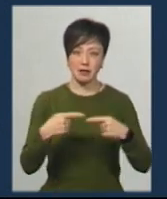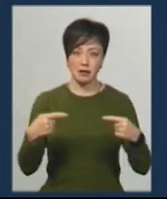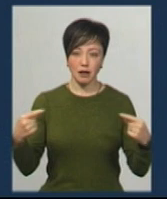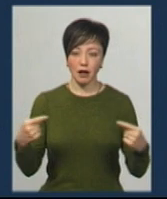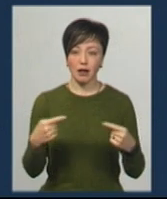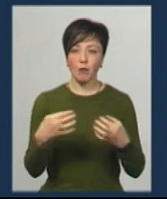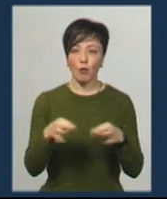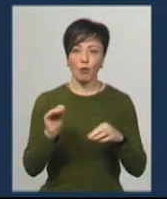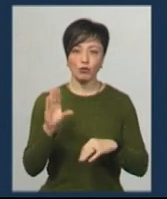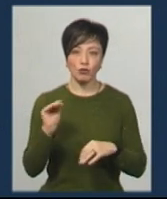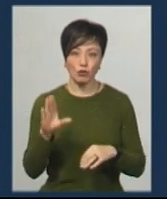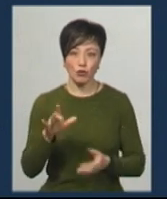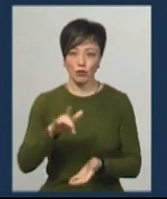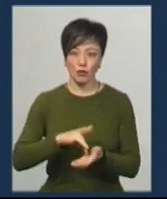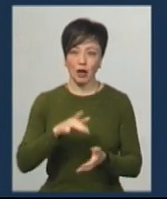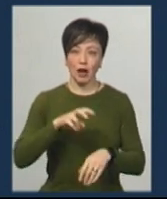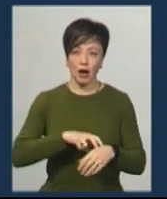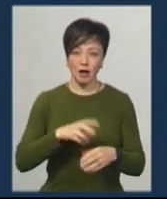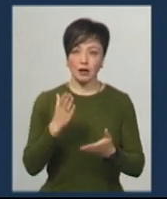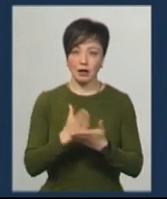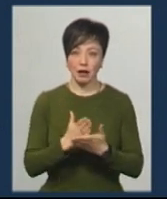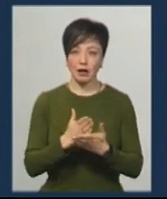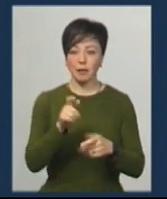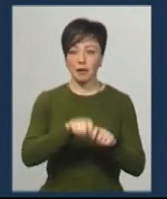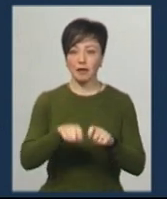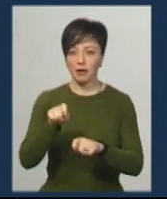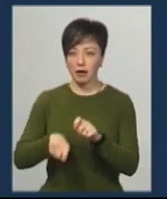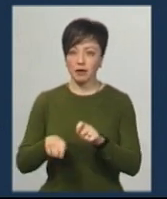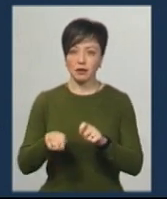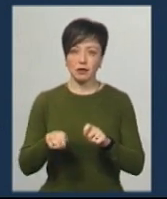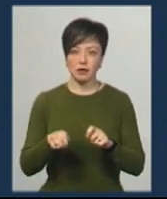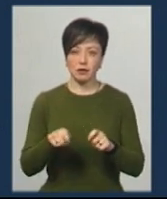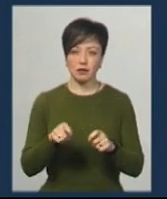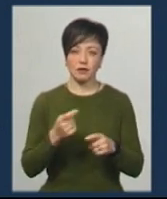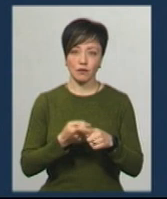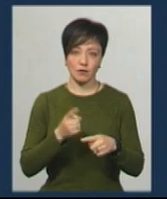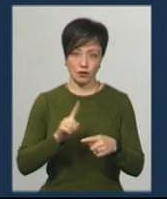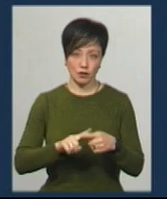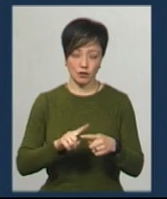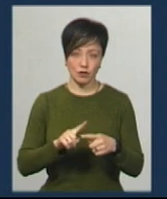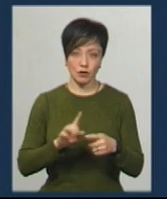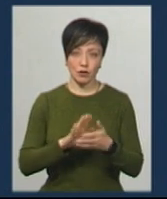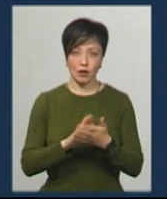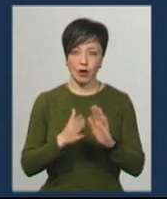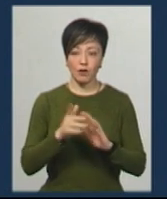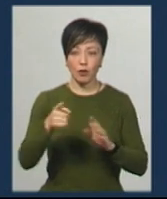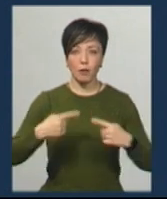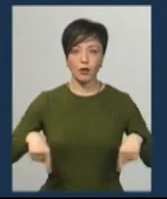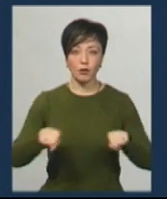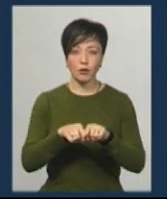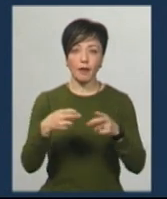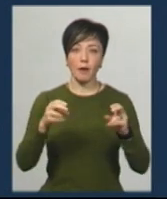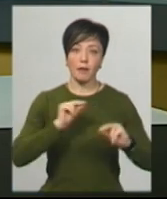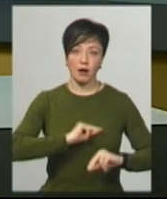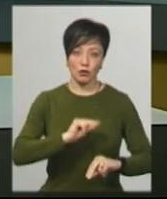пропускному дати самі лікарі, теж є. Провіряють, скинять там і так далі в цьому плані. Це в тому підрозділі, де він працює.